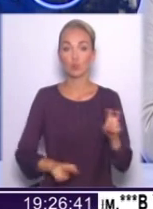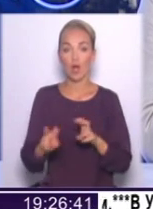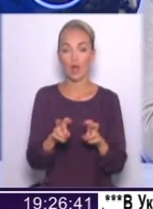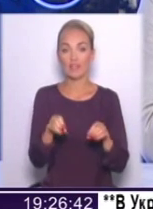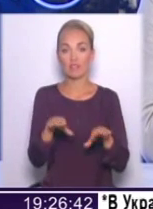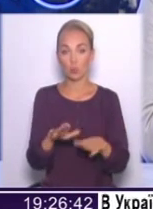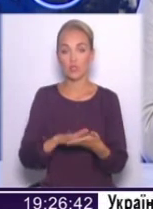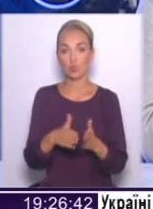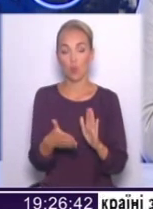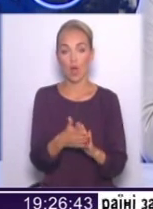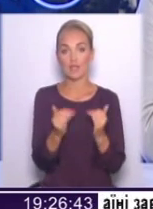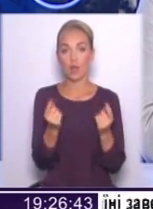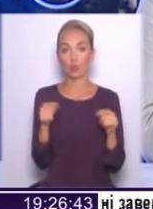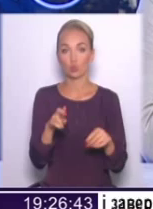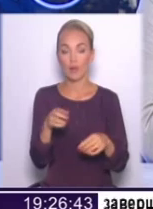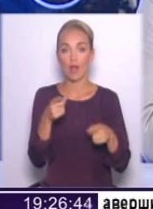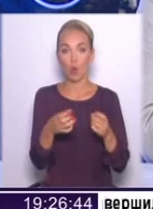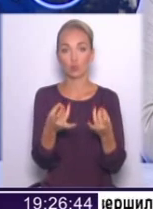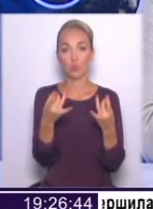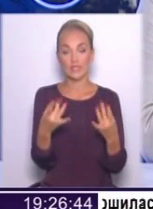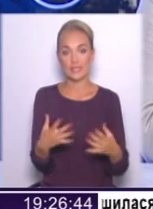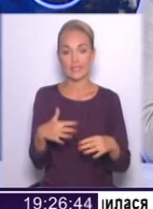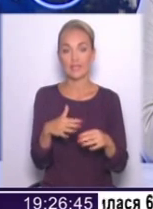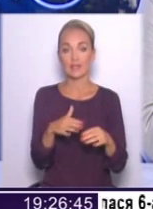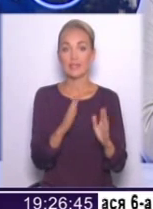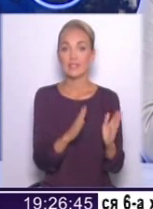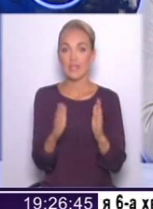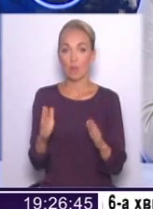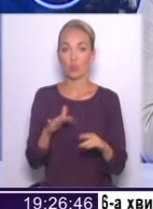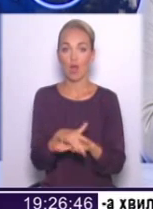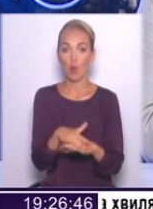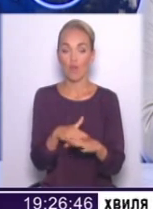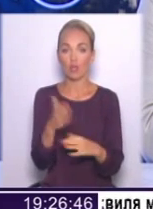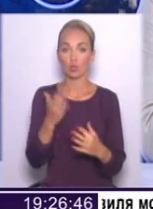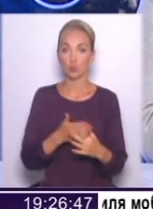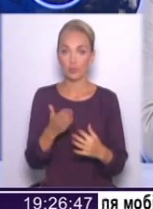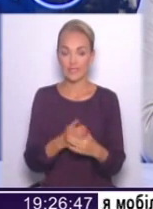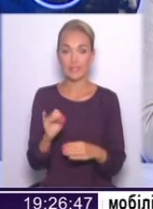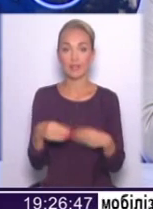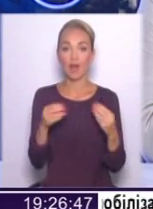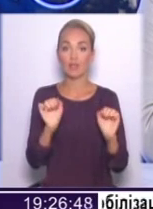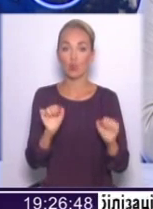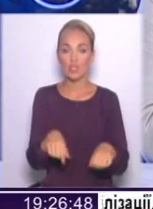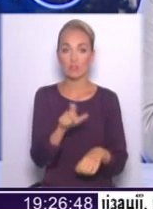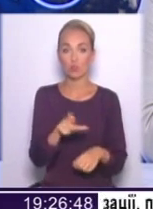ситуації для того, щоб реально спростити систему нарахування субсидій і дати можливість людям